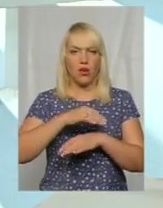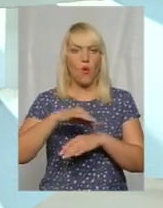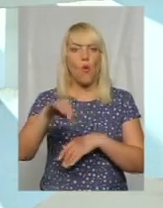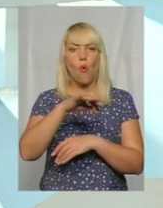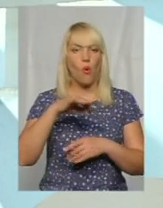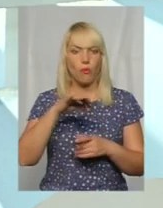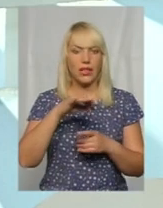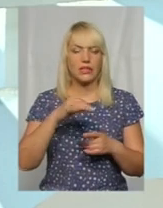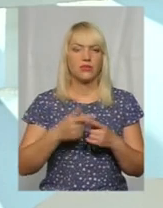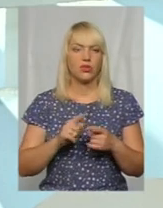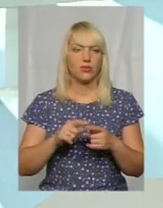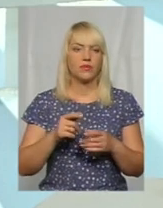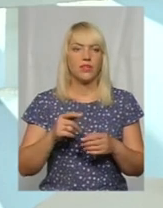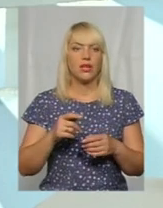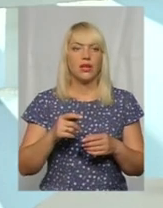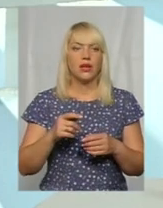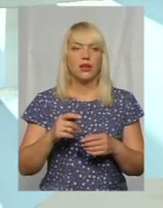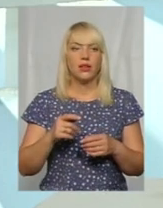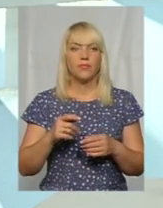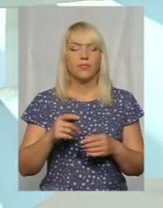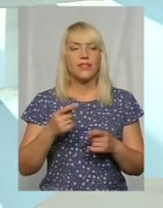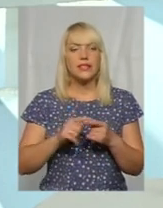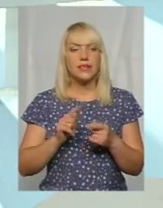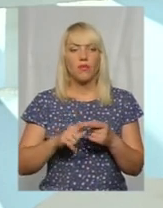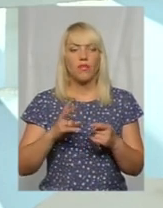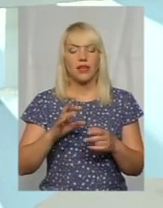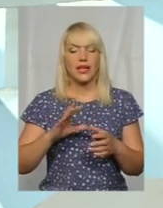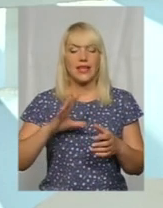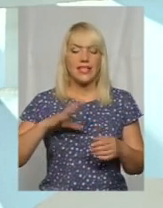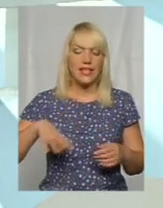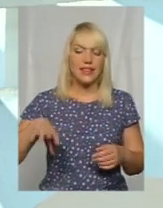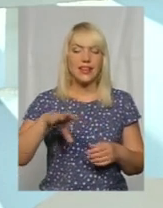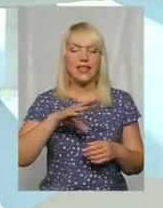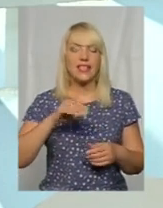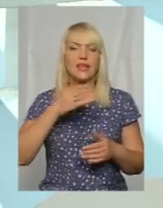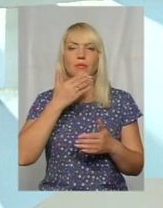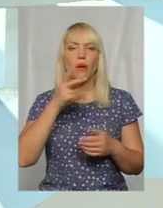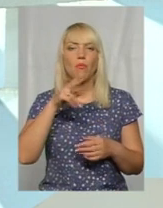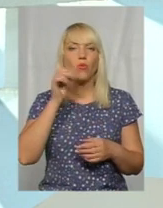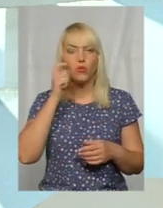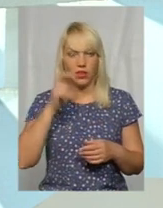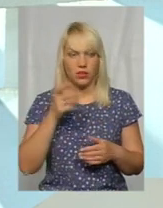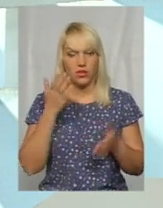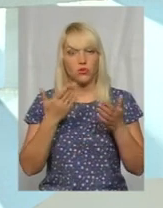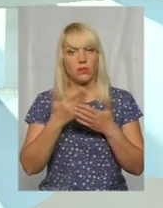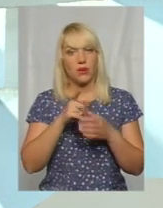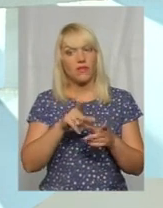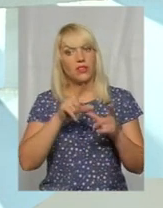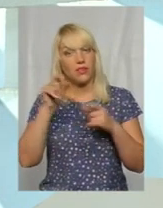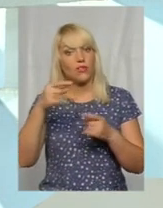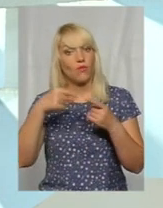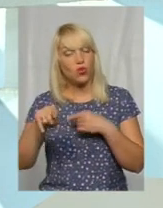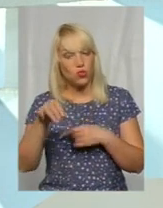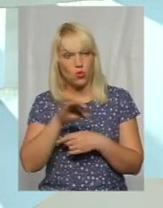іде мова про централізовану базу даних по всій державі, по Україні. То якщо ви їдете в якусь іншу